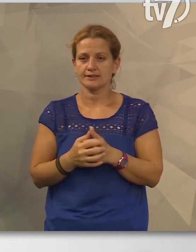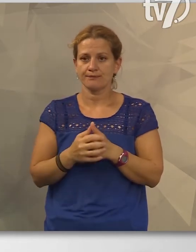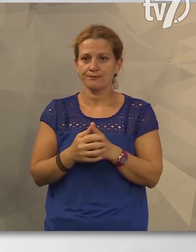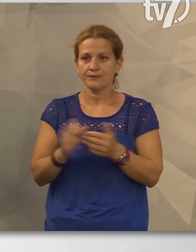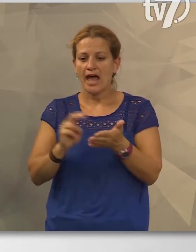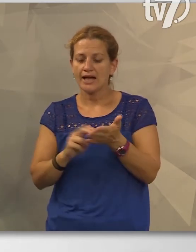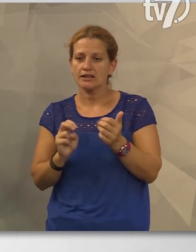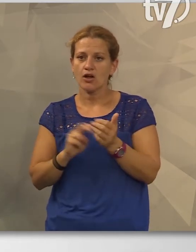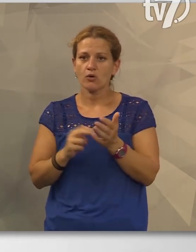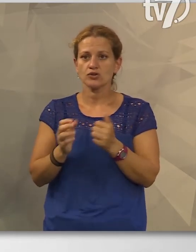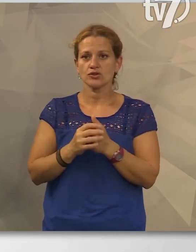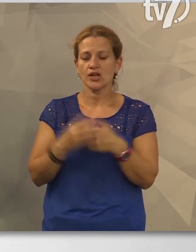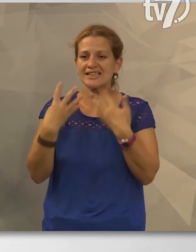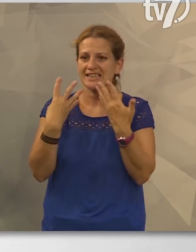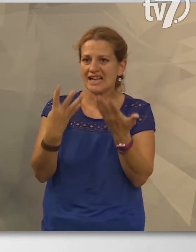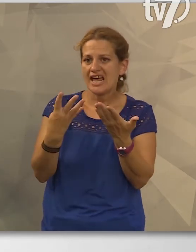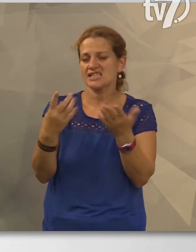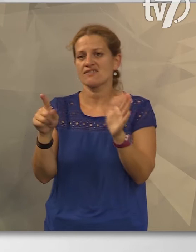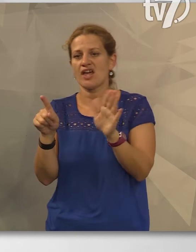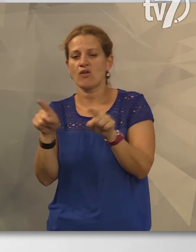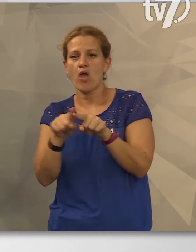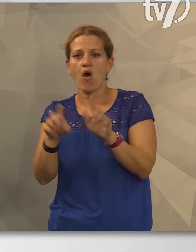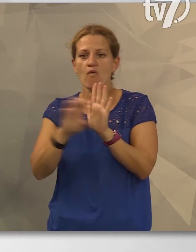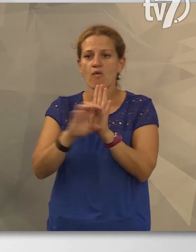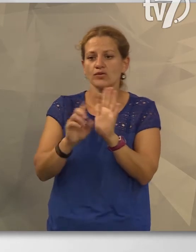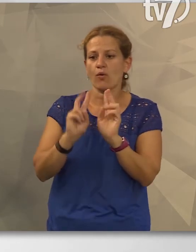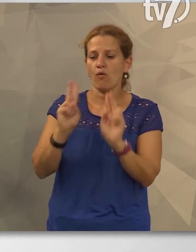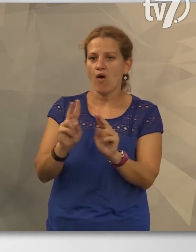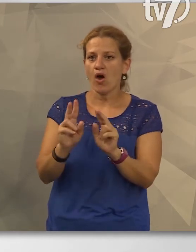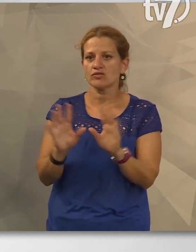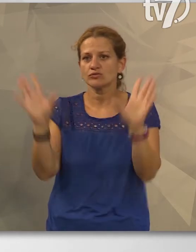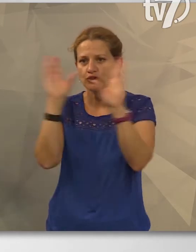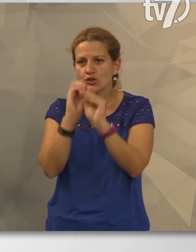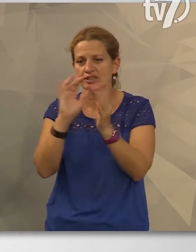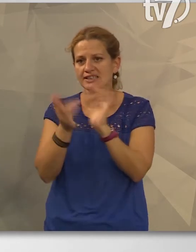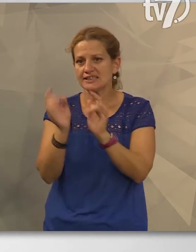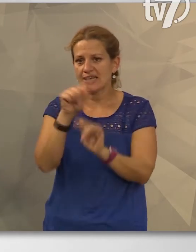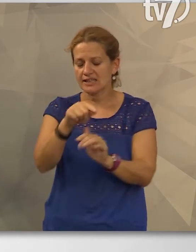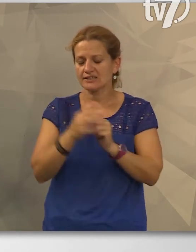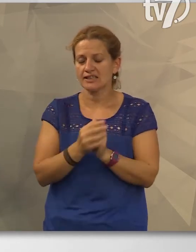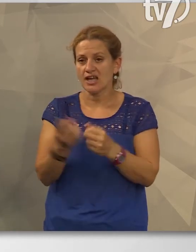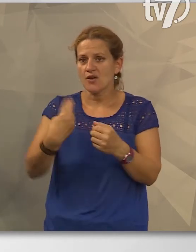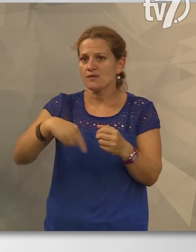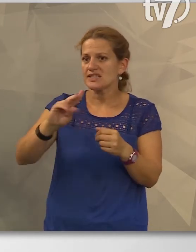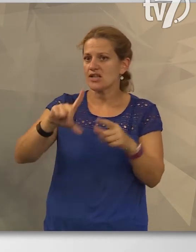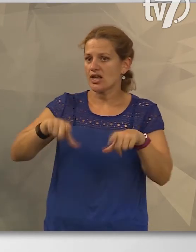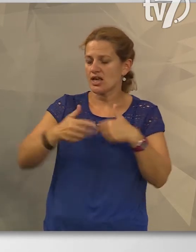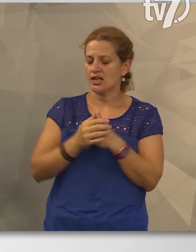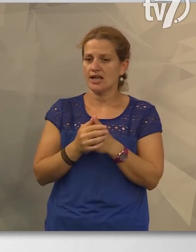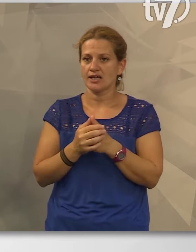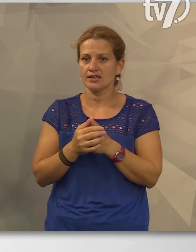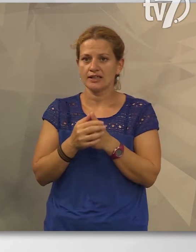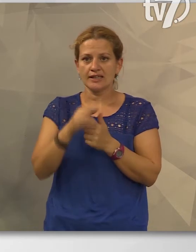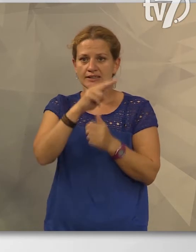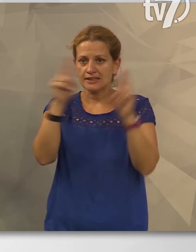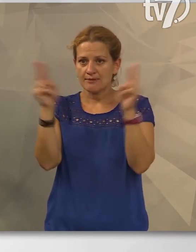Átlagosan 90 olyan fotók kering egy gyermekről 6 éves korára a sötétveben, amelyel visszaélnek egy nemzetközi